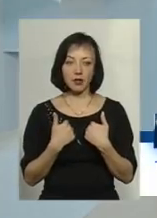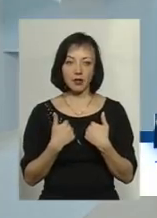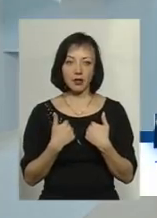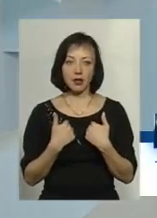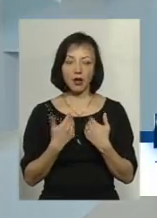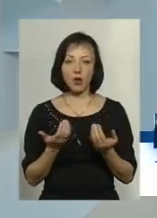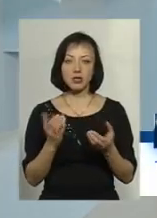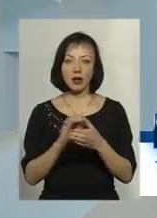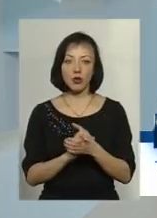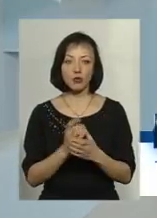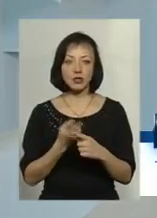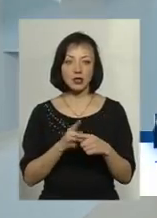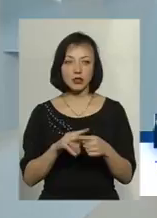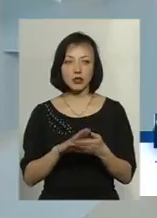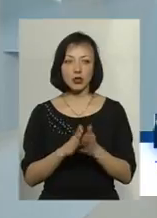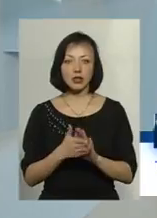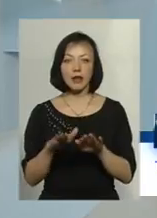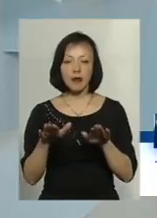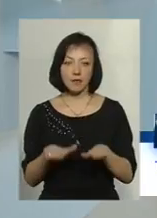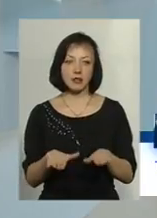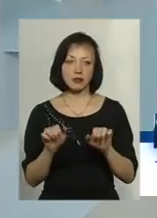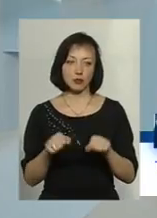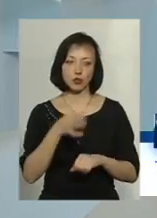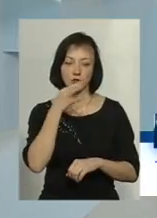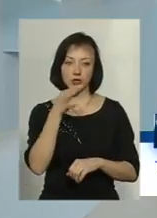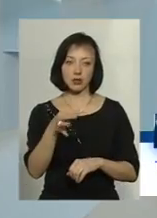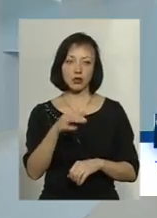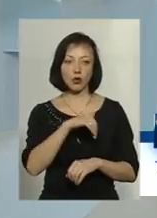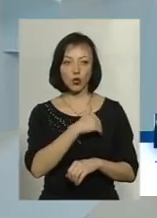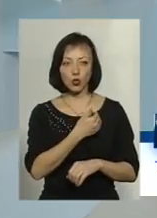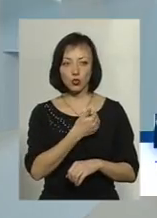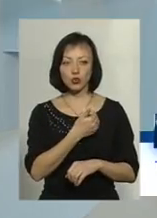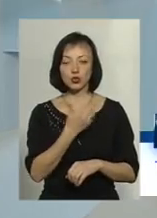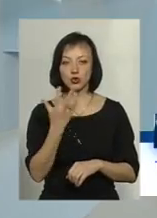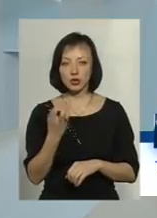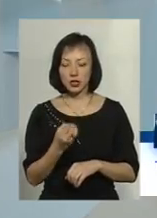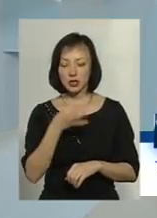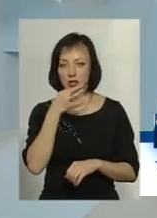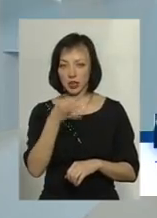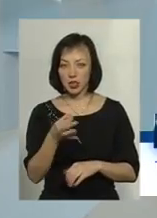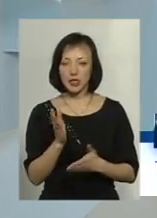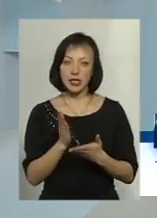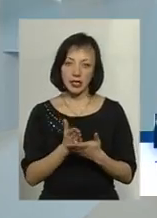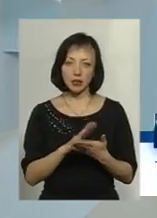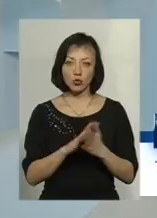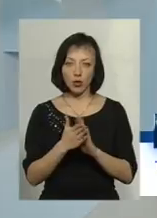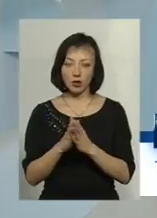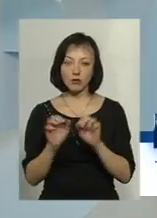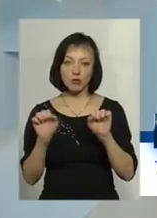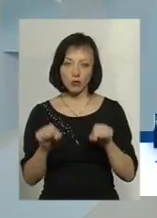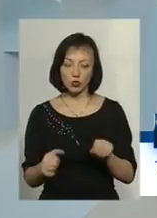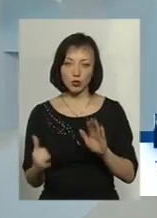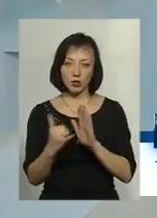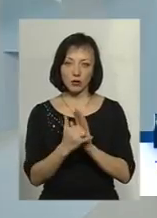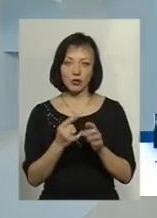ознайомлюся з цією ситуацією на місці, можу вам сказати. Хочу сказати, що є в певних ситуаціях, можна цілком ставити